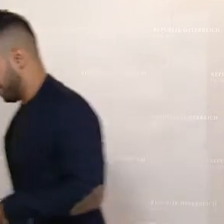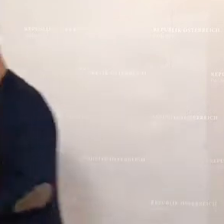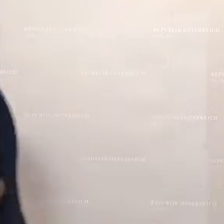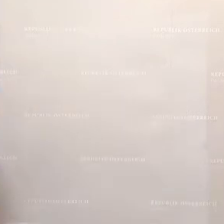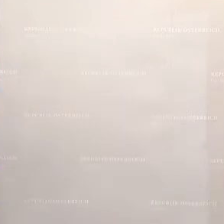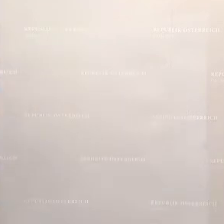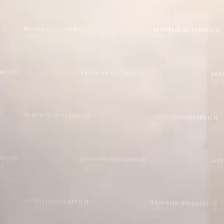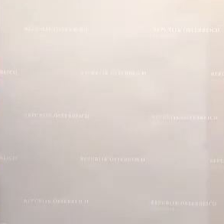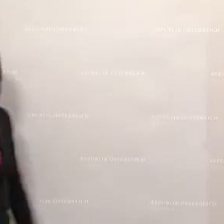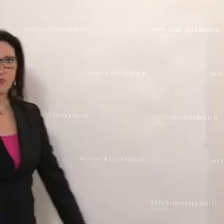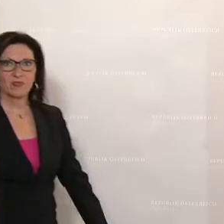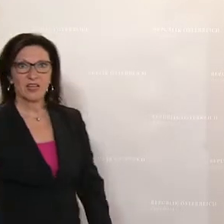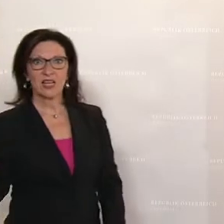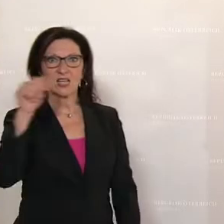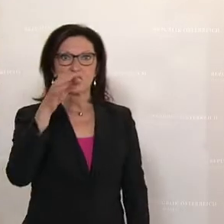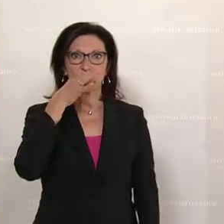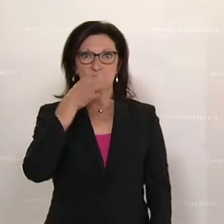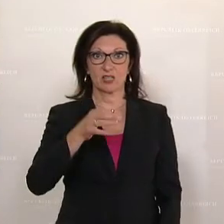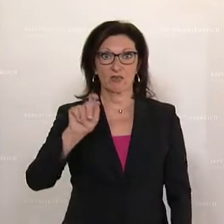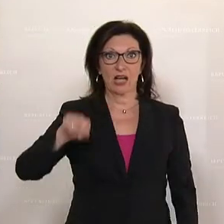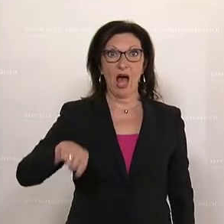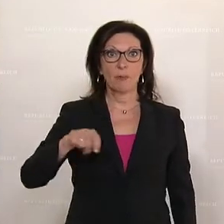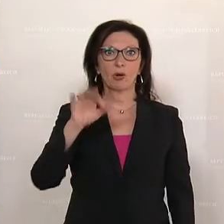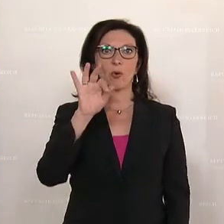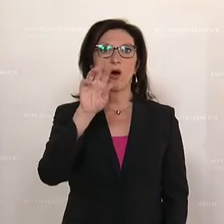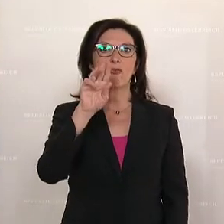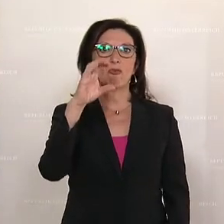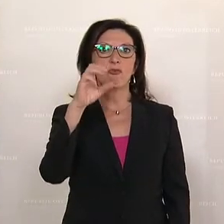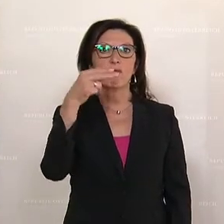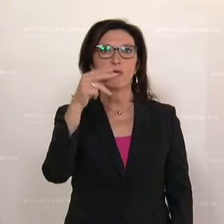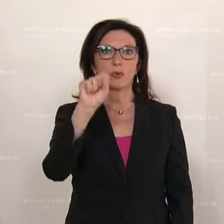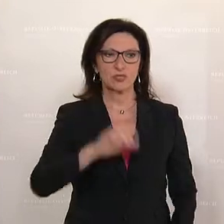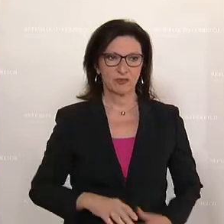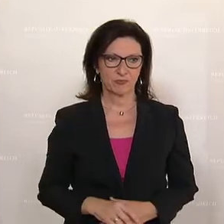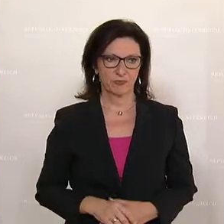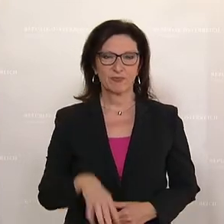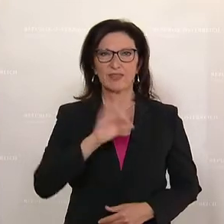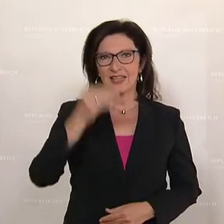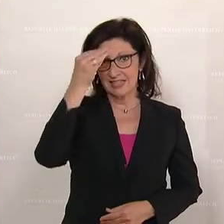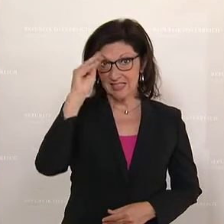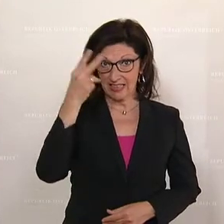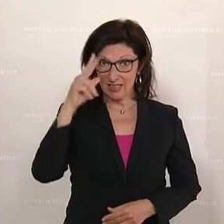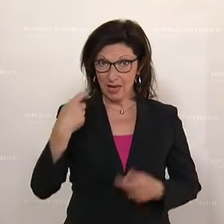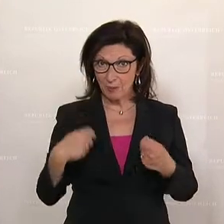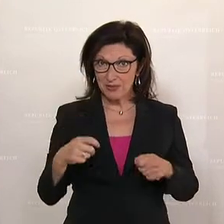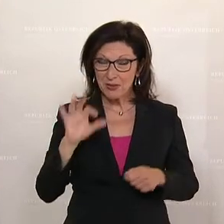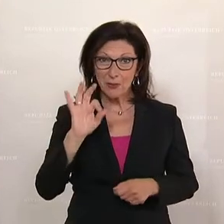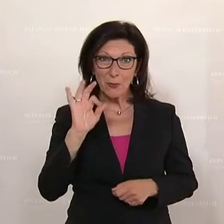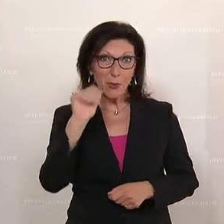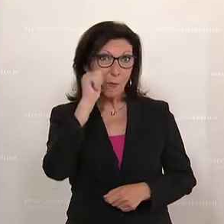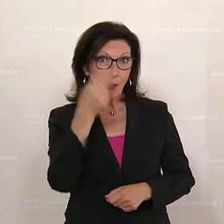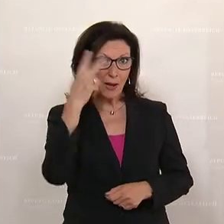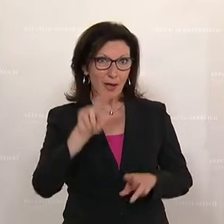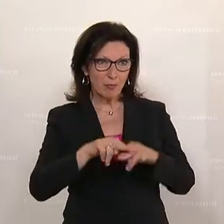Zusatzfrage, Abgeordneter Fuchs. Sehr geehrter Herr Präsident, guten Morgen, Herr Bundeskanzler.